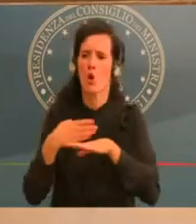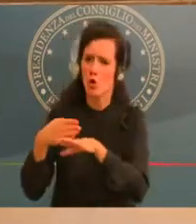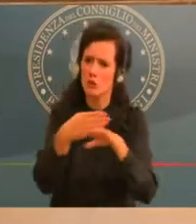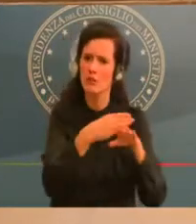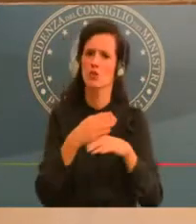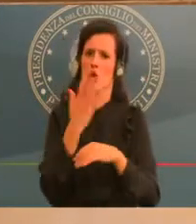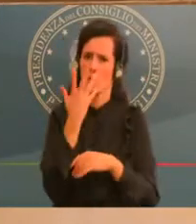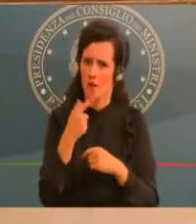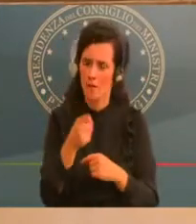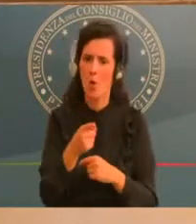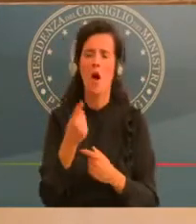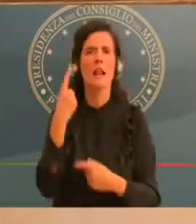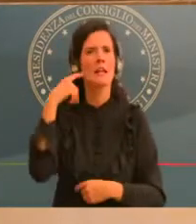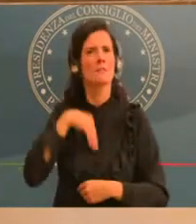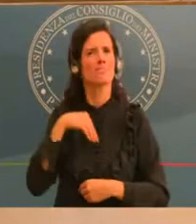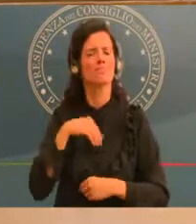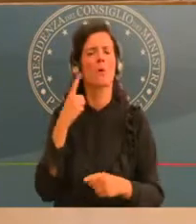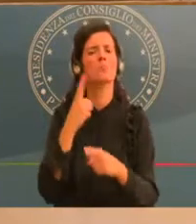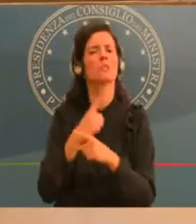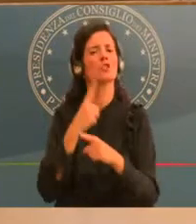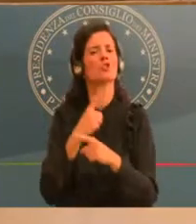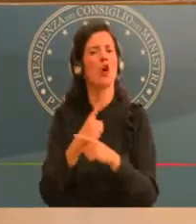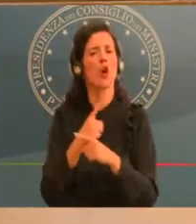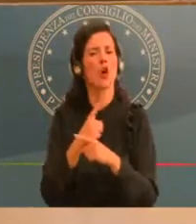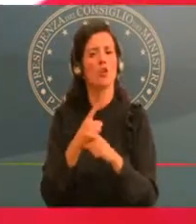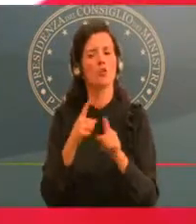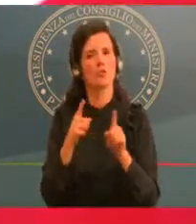confronti delle opposizioni grazie